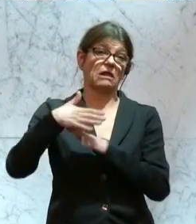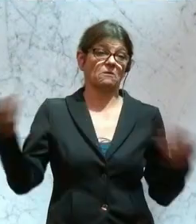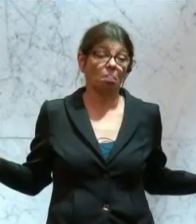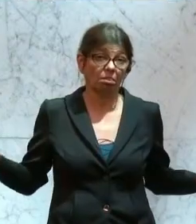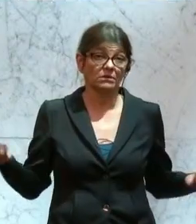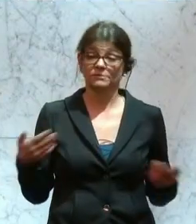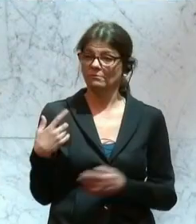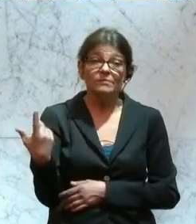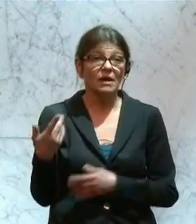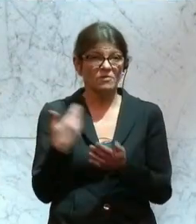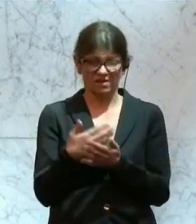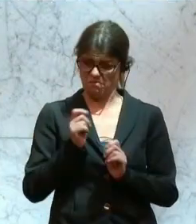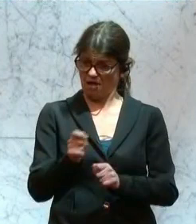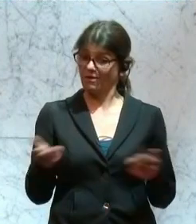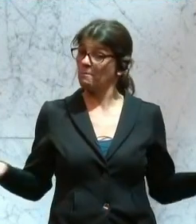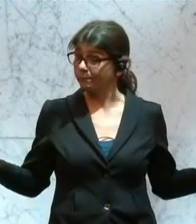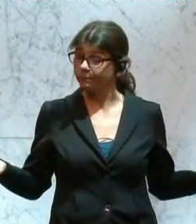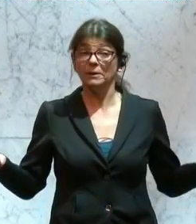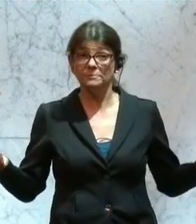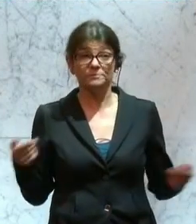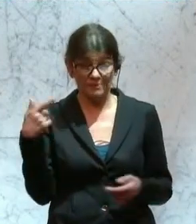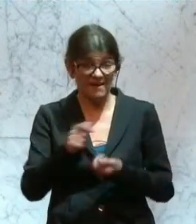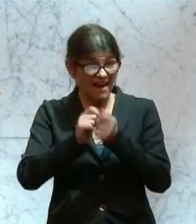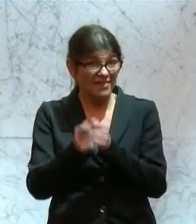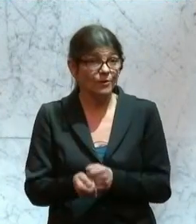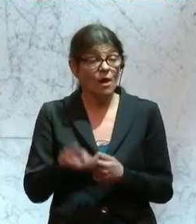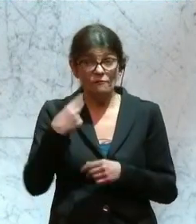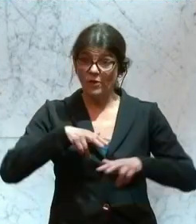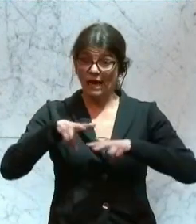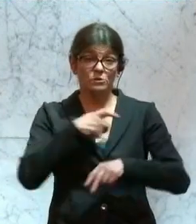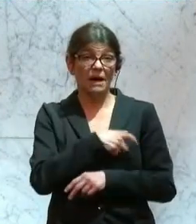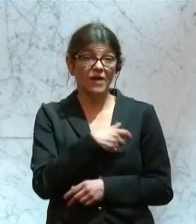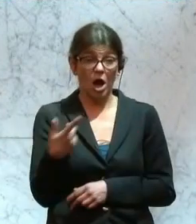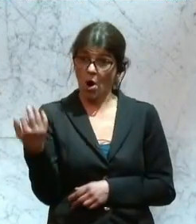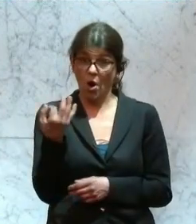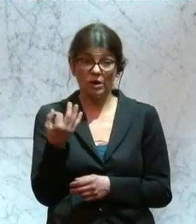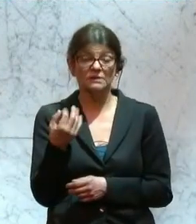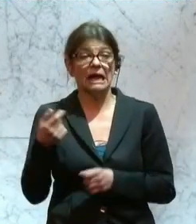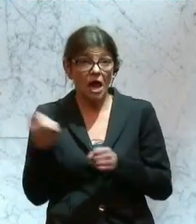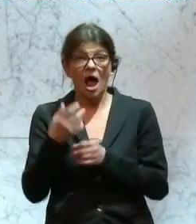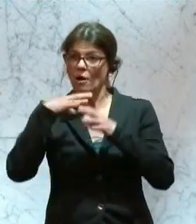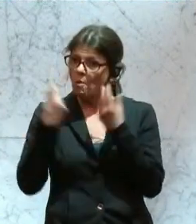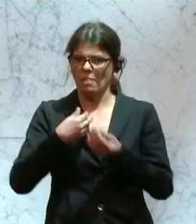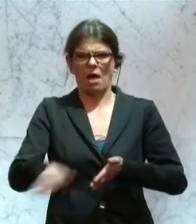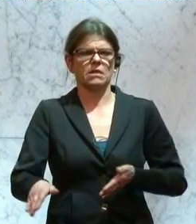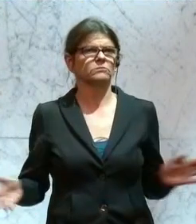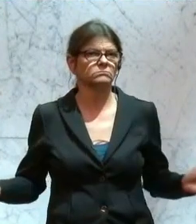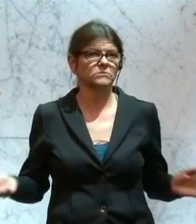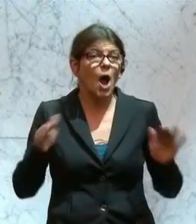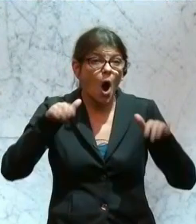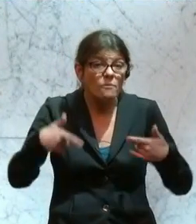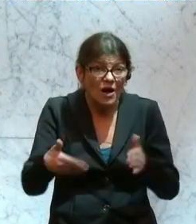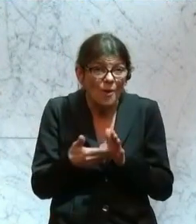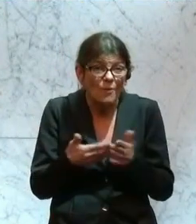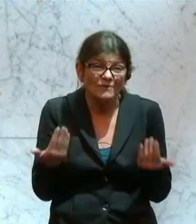es eben, dass einige Anträge zu diesen Änderungen von den Regierungsparteien heute gleich ganz abgelehnt werden, obwohl es